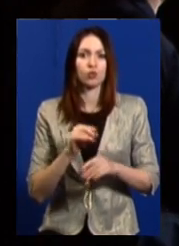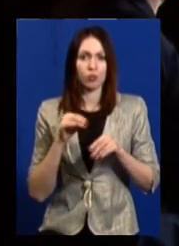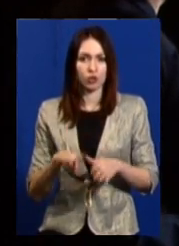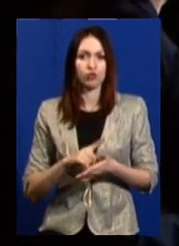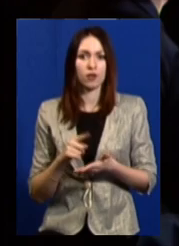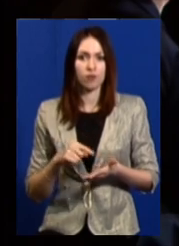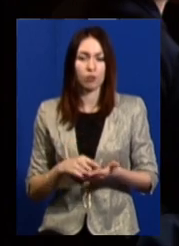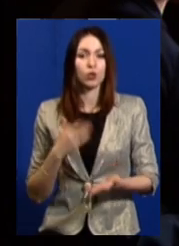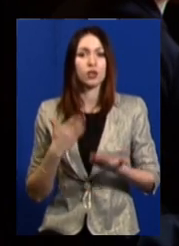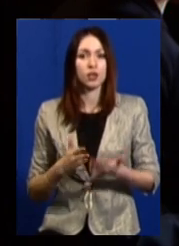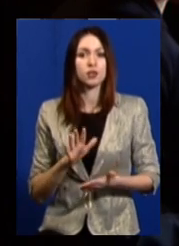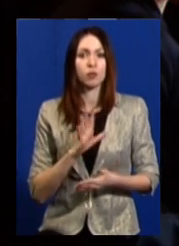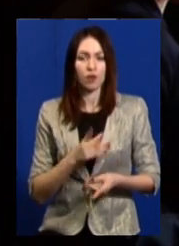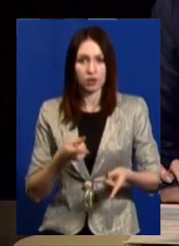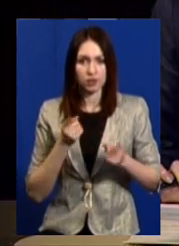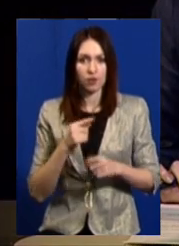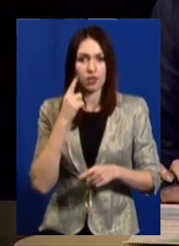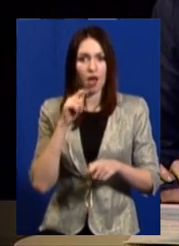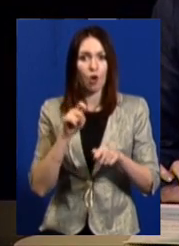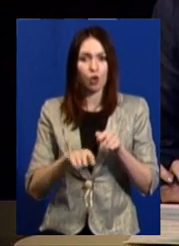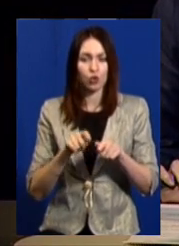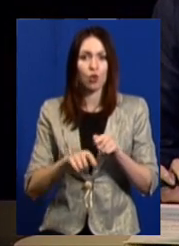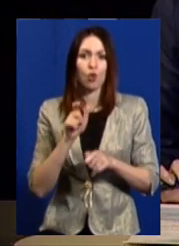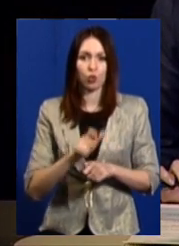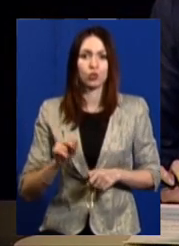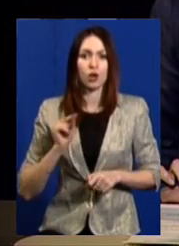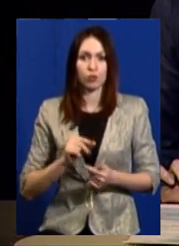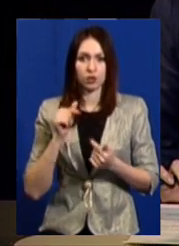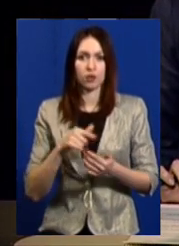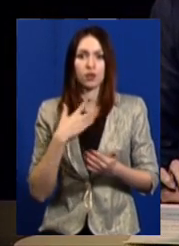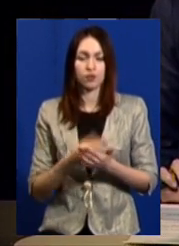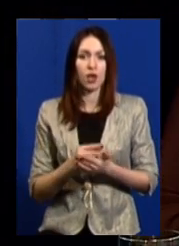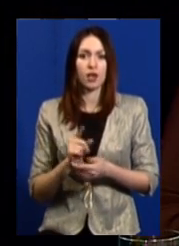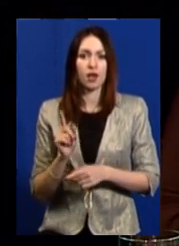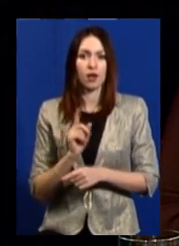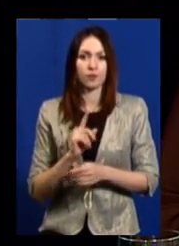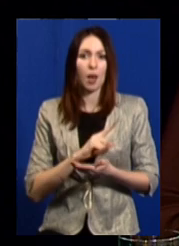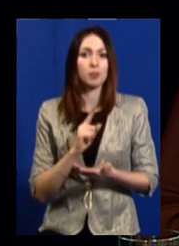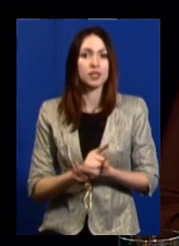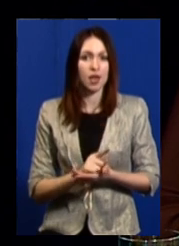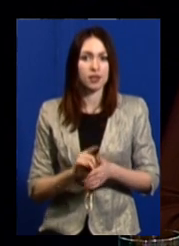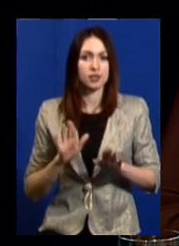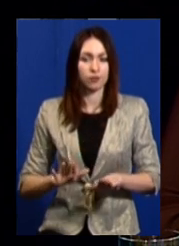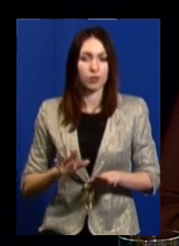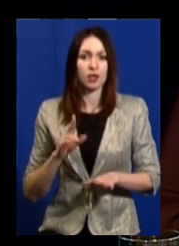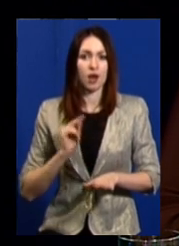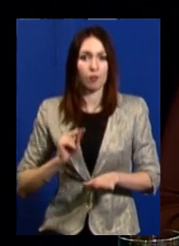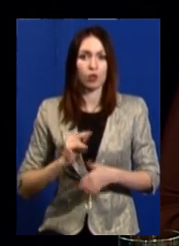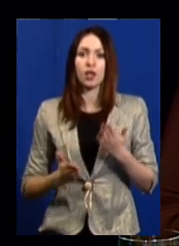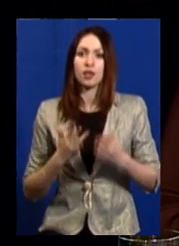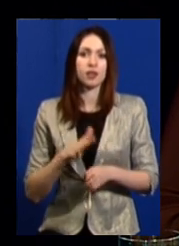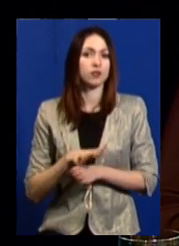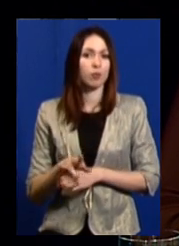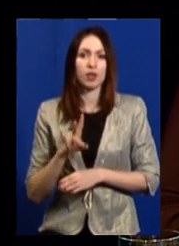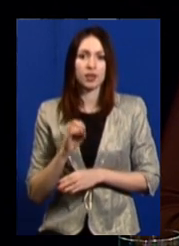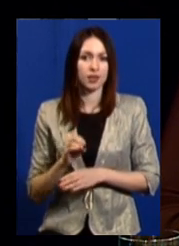Якщо перебуває дійсно на контролі, люди працюють відповідно до своїх посадових обов'язків. Якщо вони виконують неналежним чином